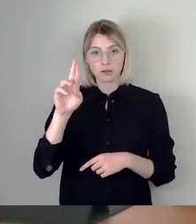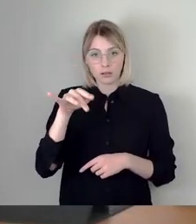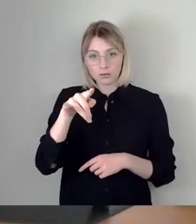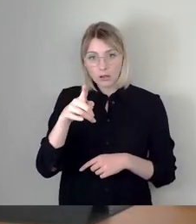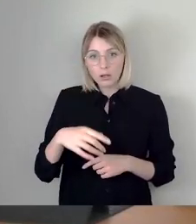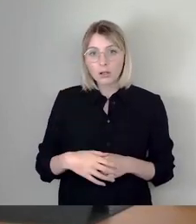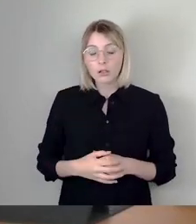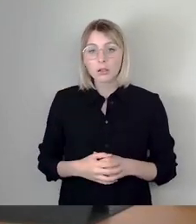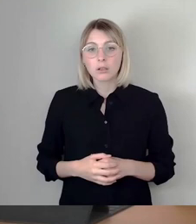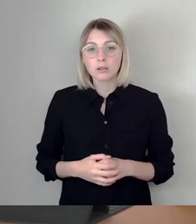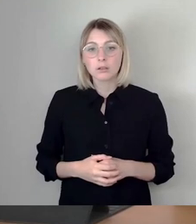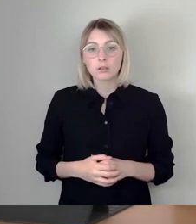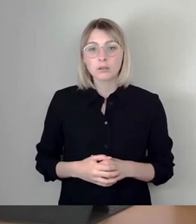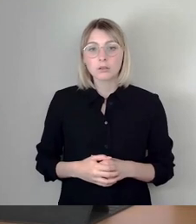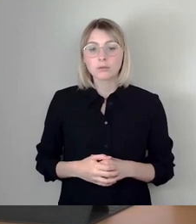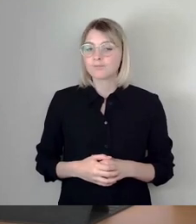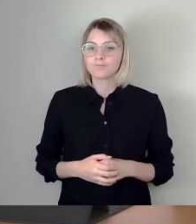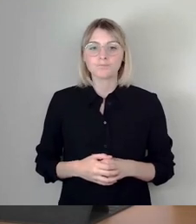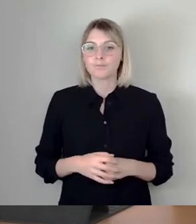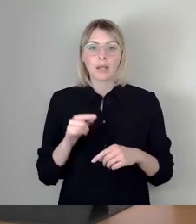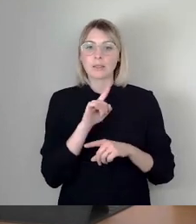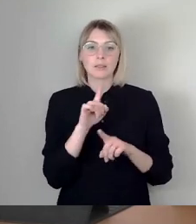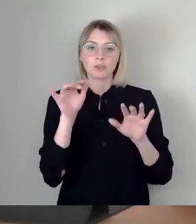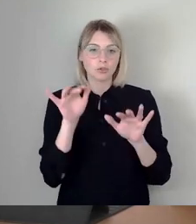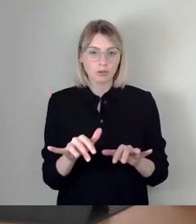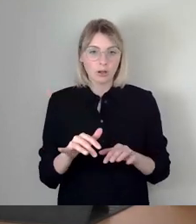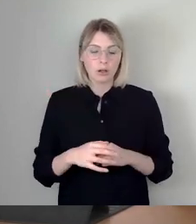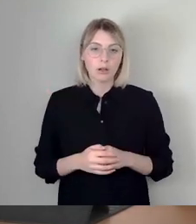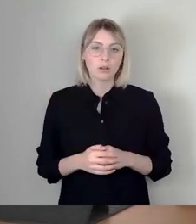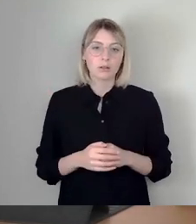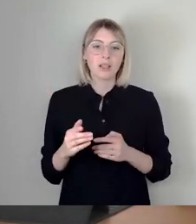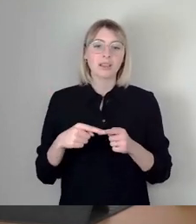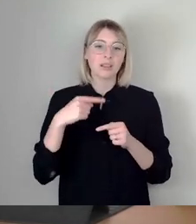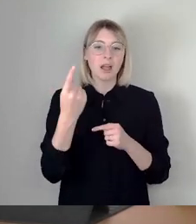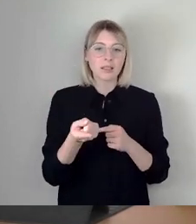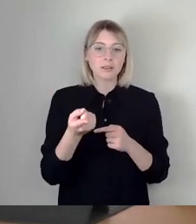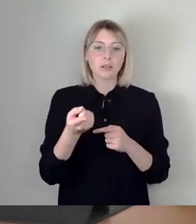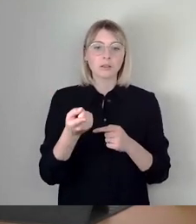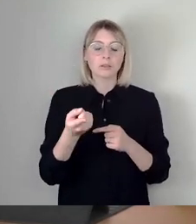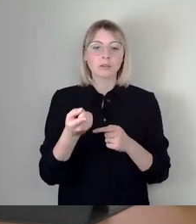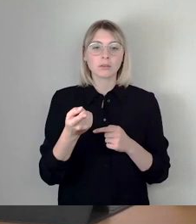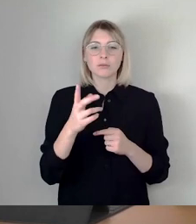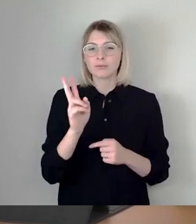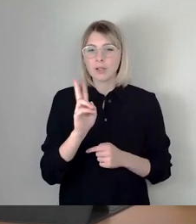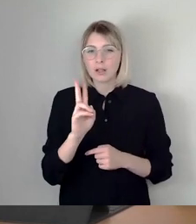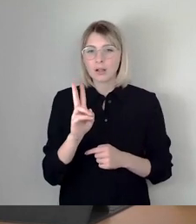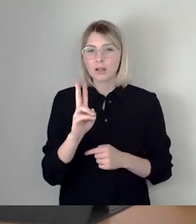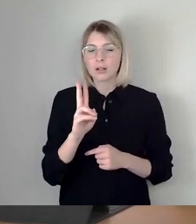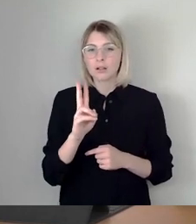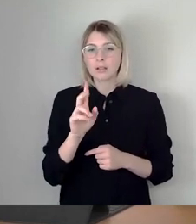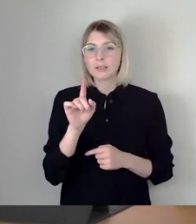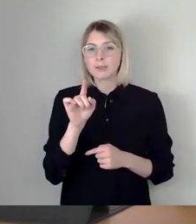Ist nicht da. Dann habe ich als nächste Wortmeldung